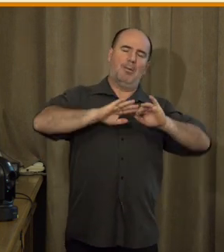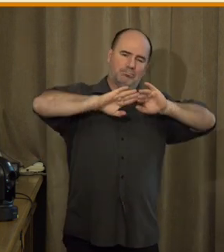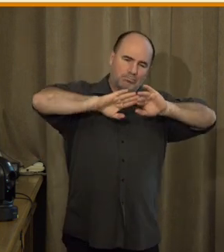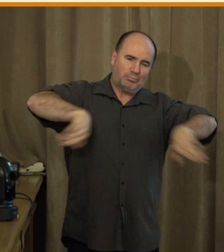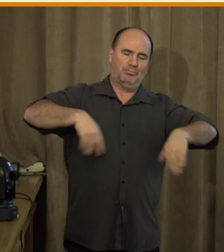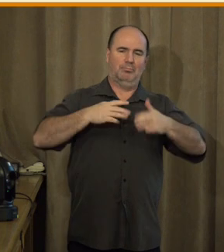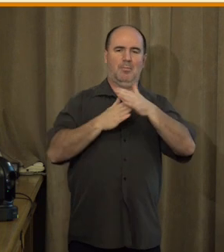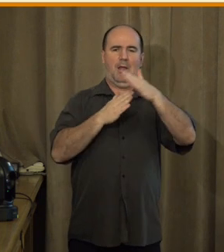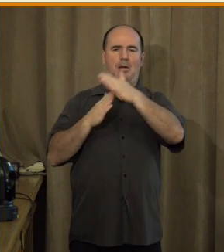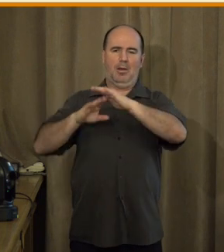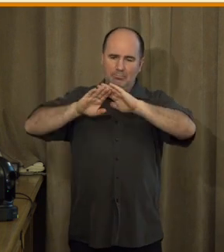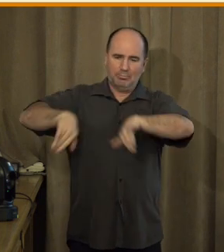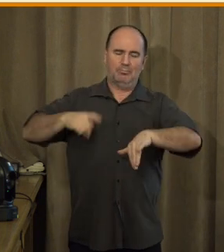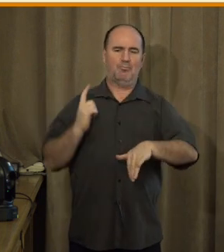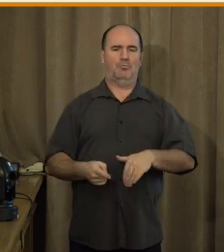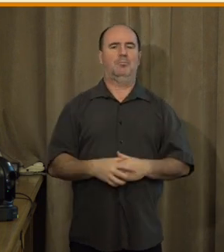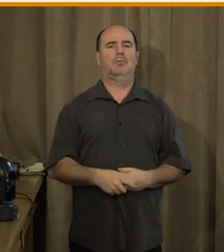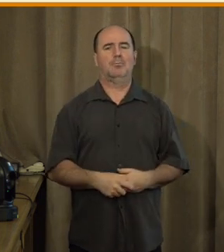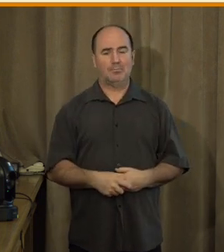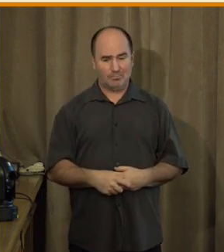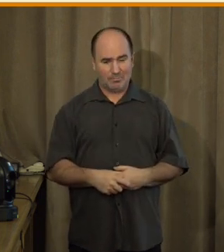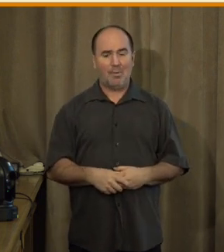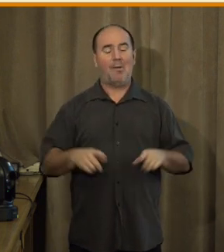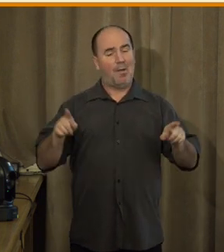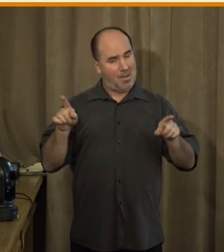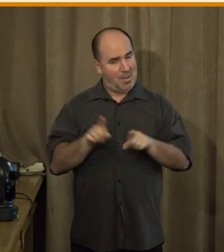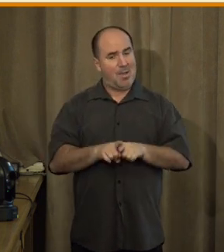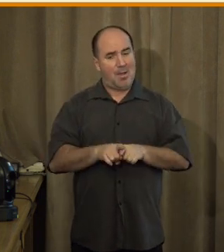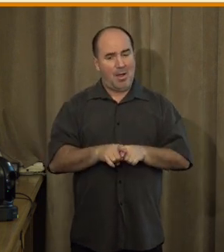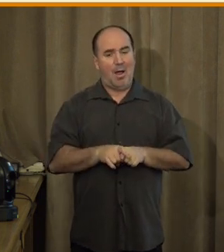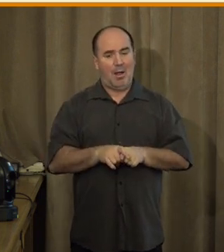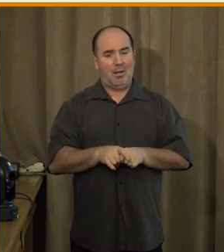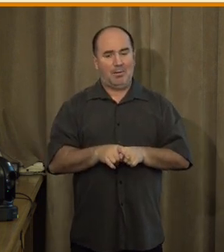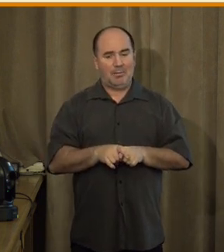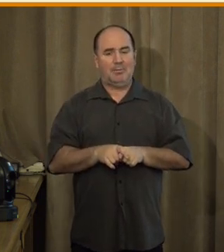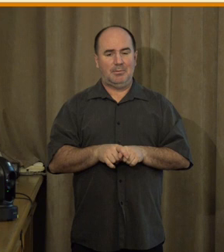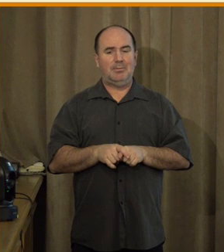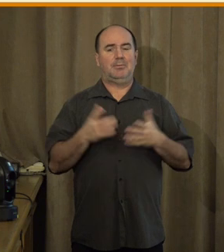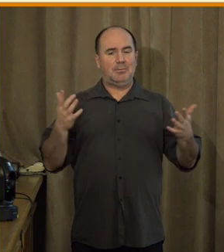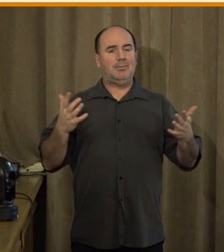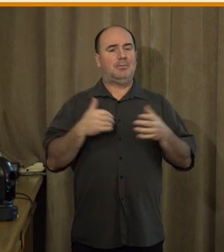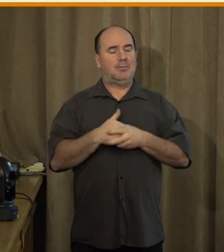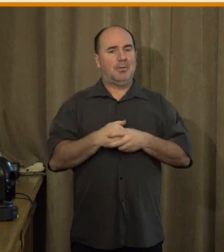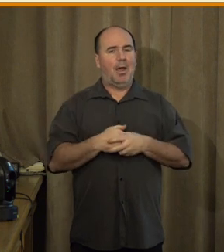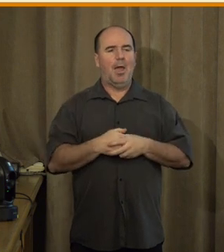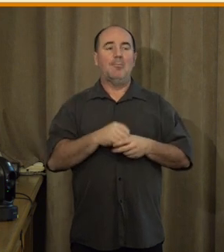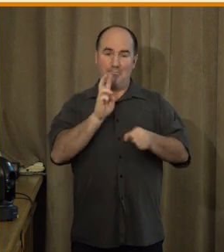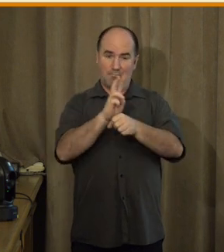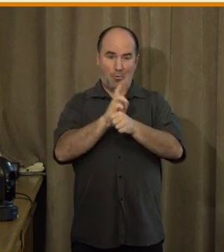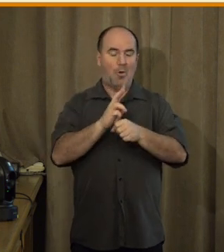využívat i služby státu. No a také se musíme zabývat teda mírou a typem digitálního ohrožení právě v různých